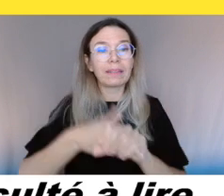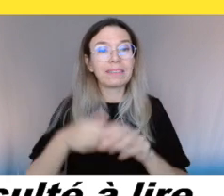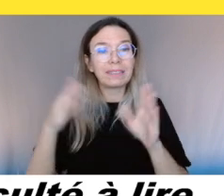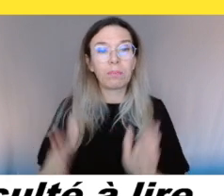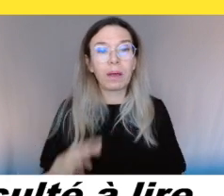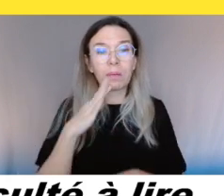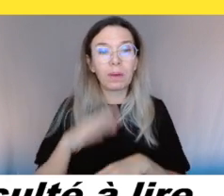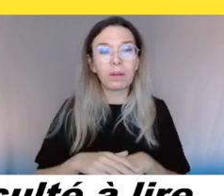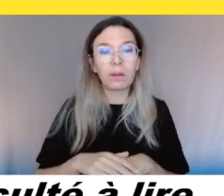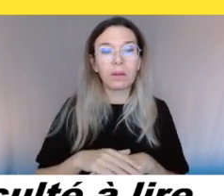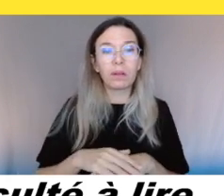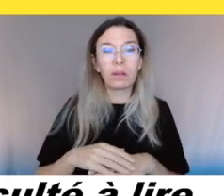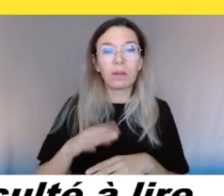sais,